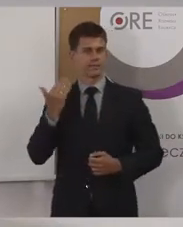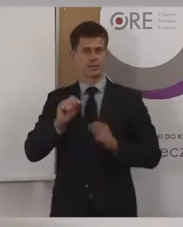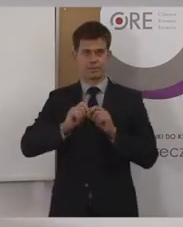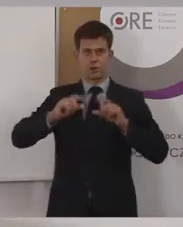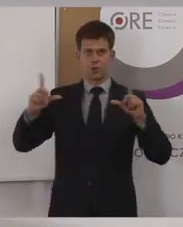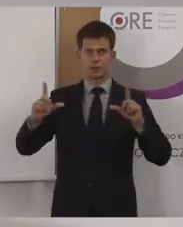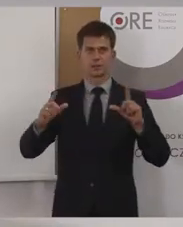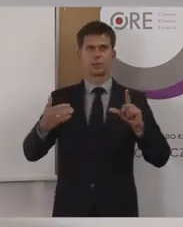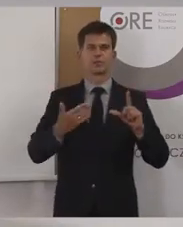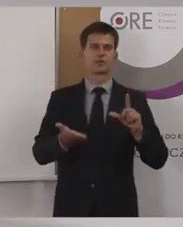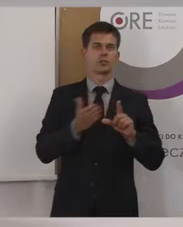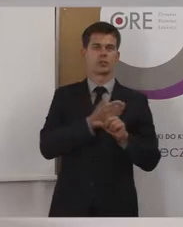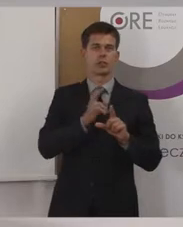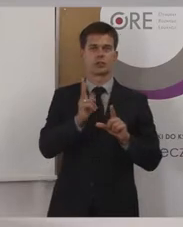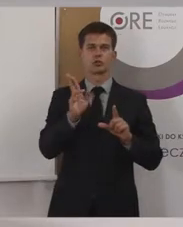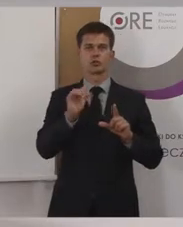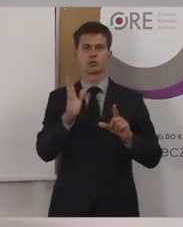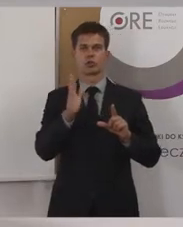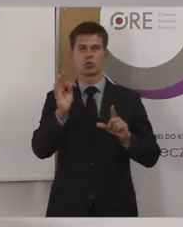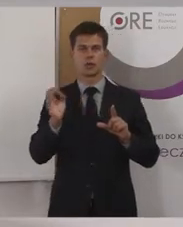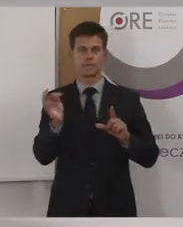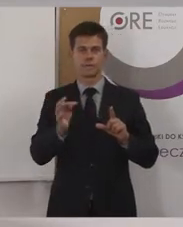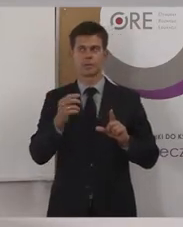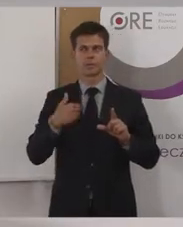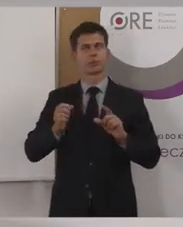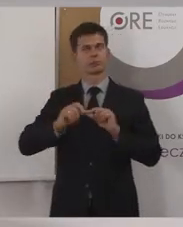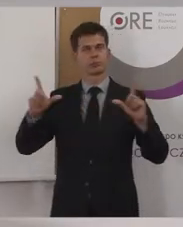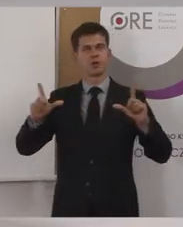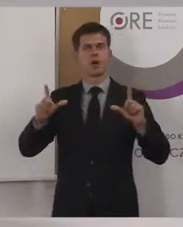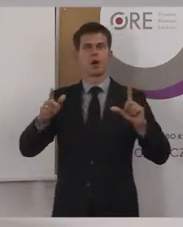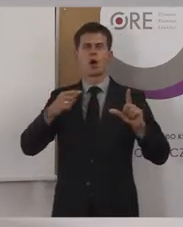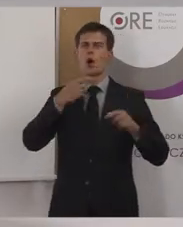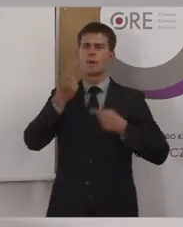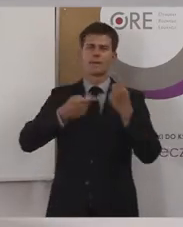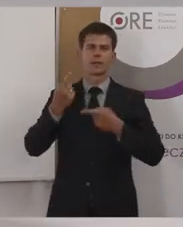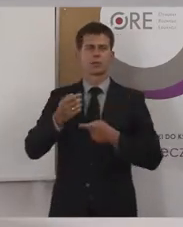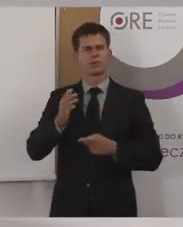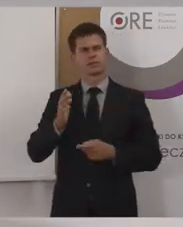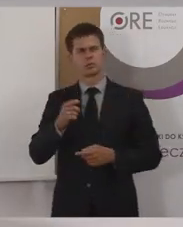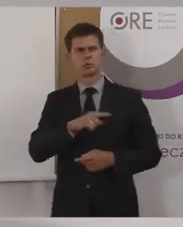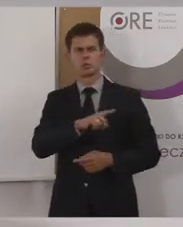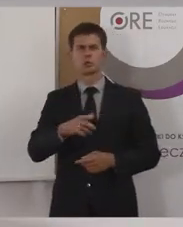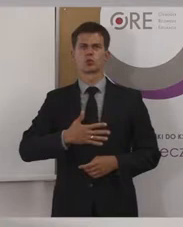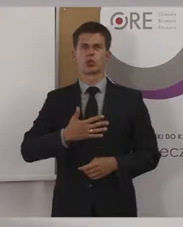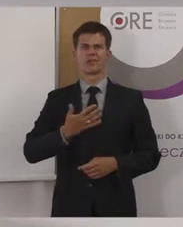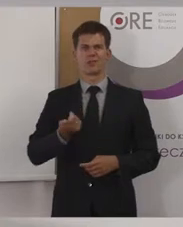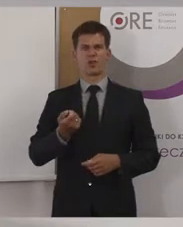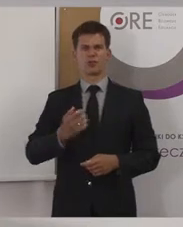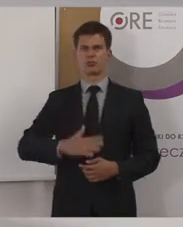pojawiło się takie tajemnicze, być może dla niektórych słowo